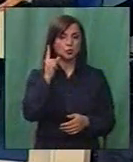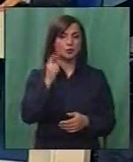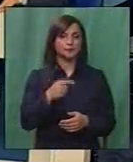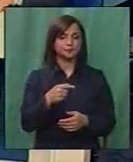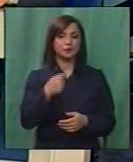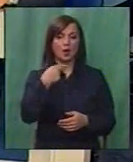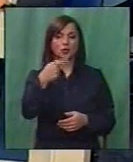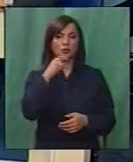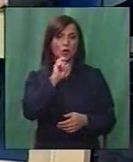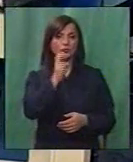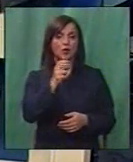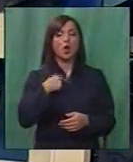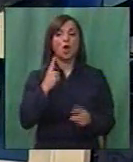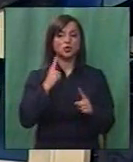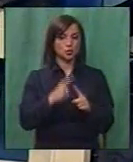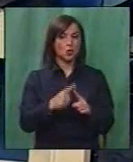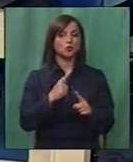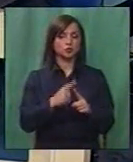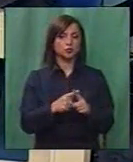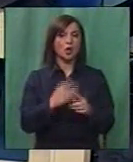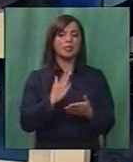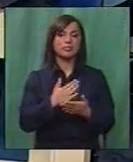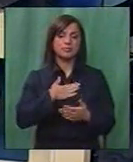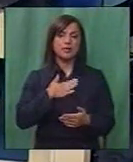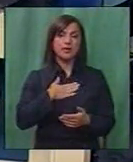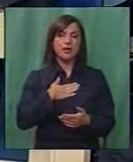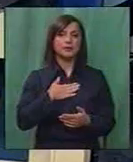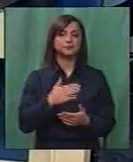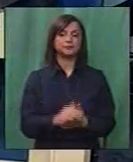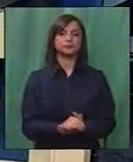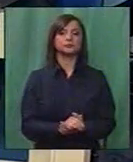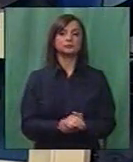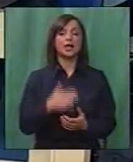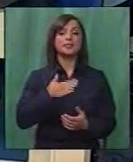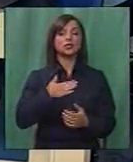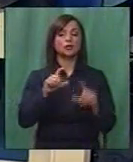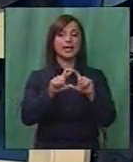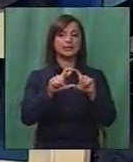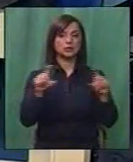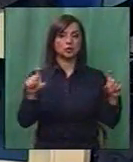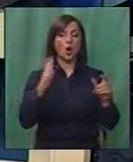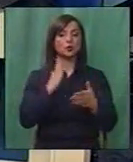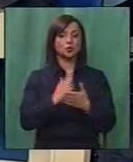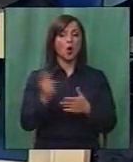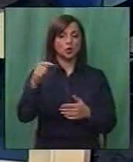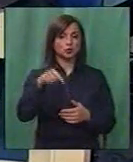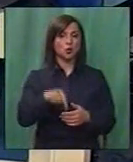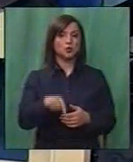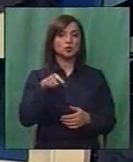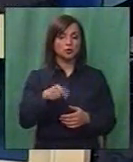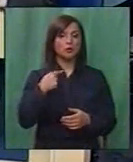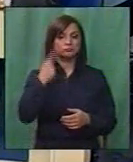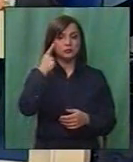Повелете. Бијате точно не тоа така. Није, нашата институција, од кога је дојде до